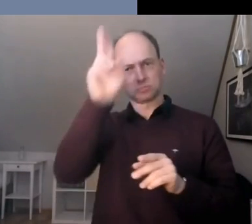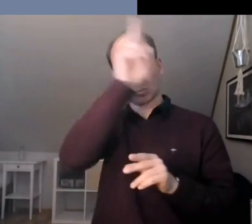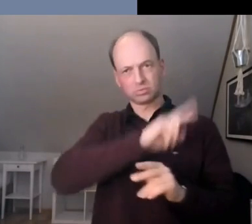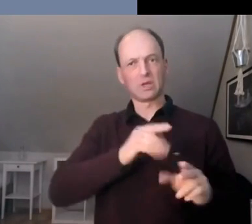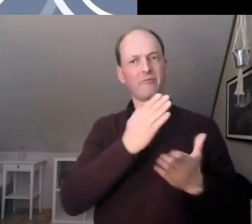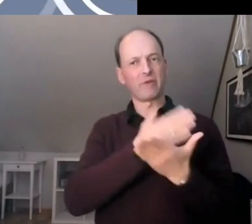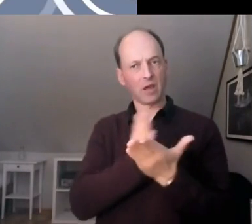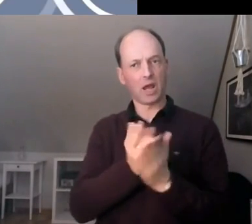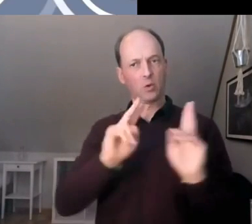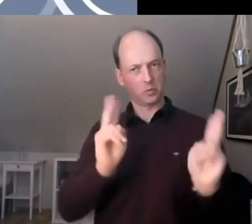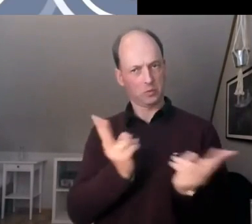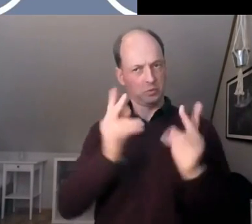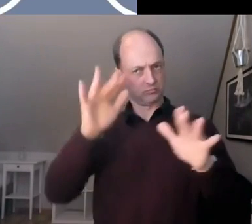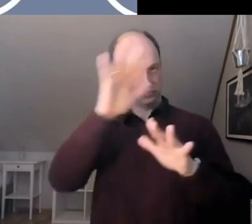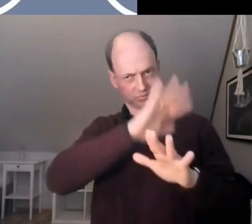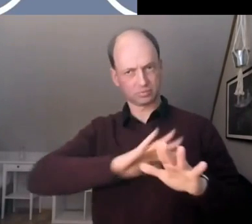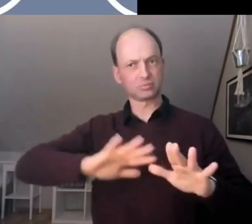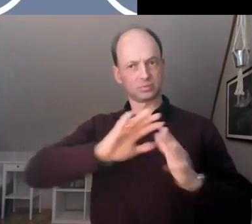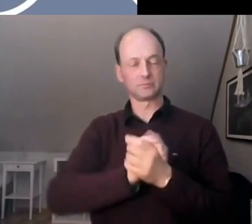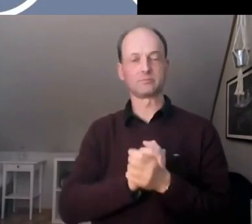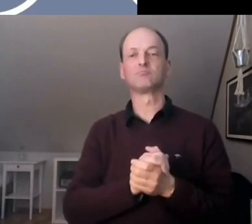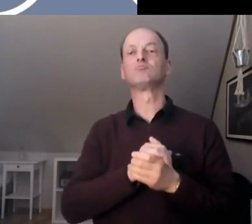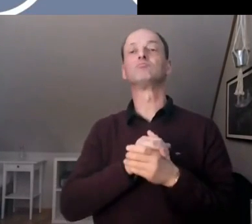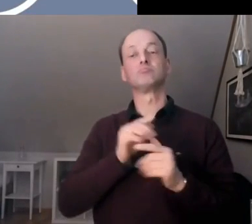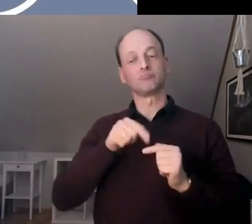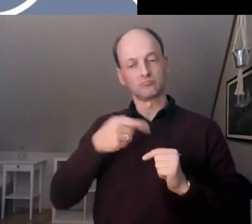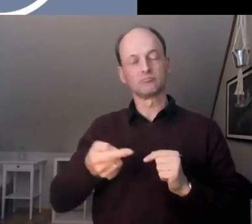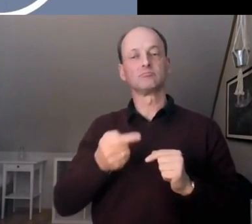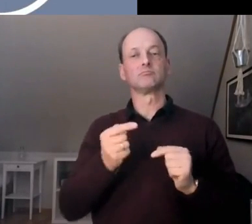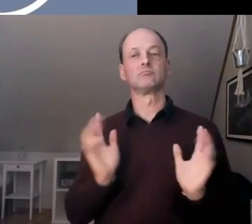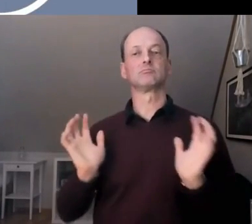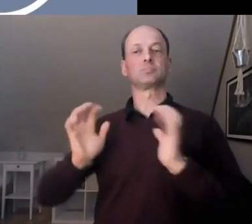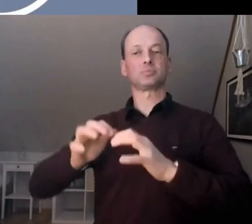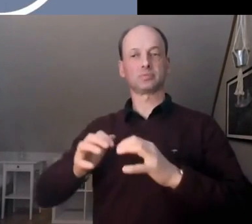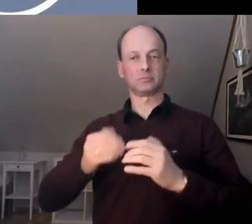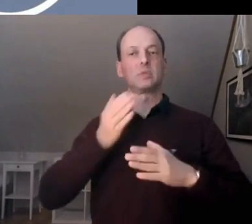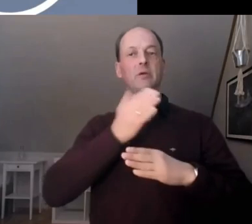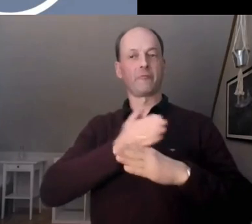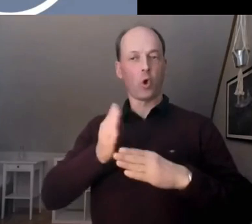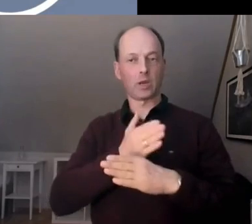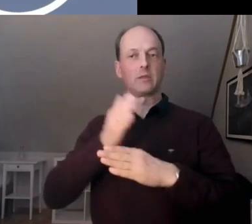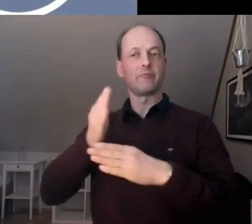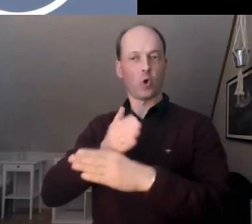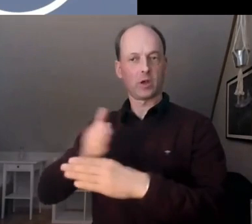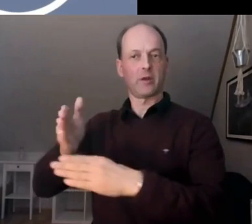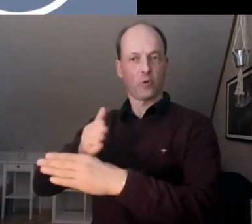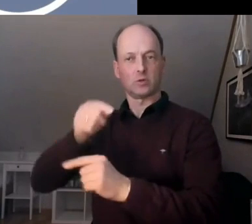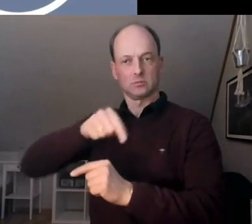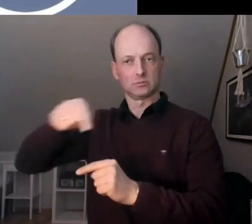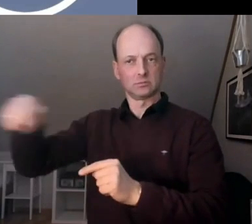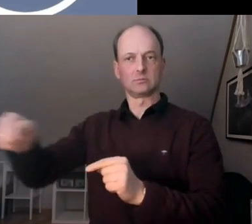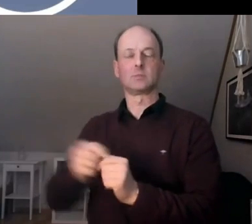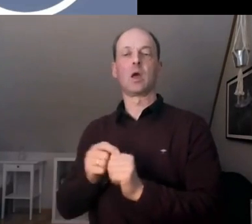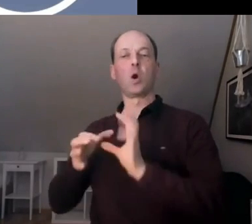Über mehrere Wochenenden hinweg werden sie zu Themen des Klimawandels von unabhängigen Expertinnen und Experten informiert.